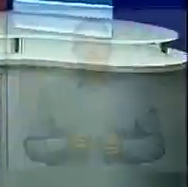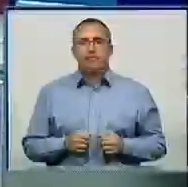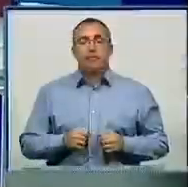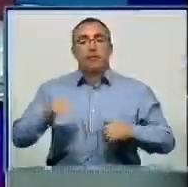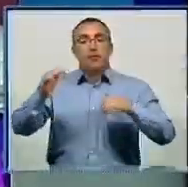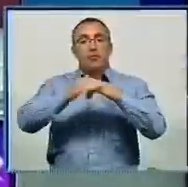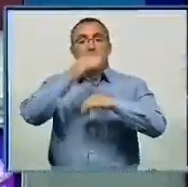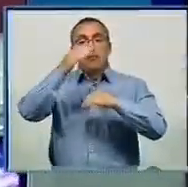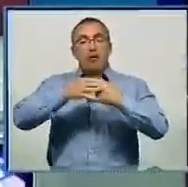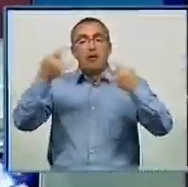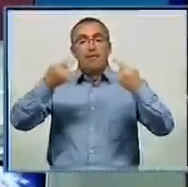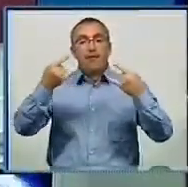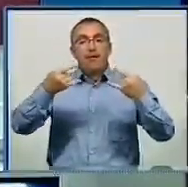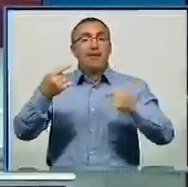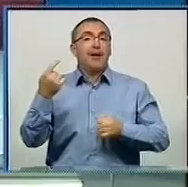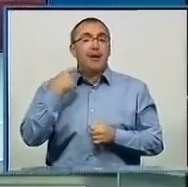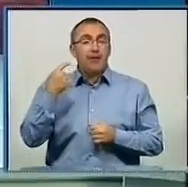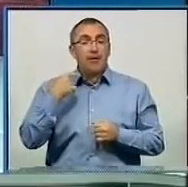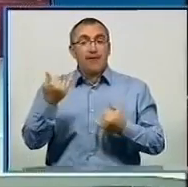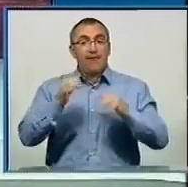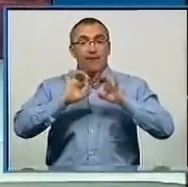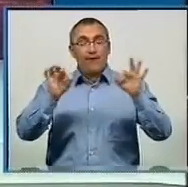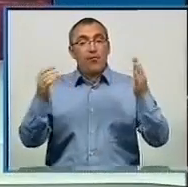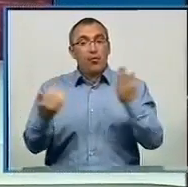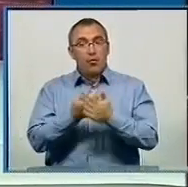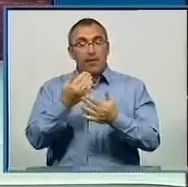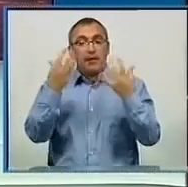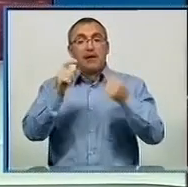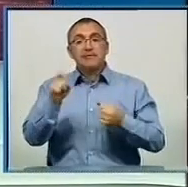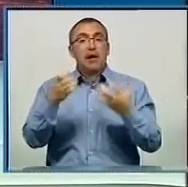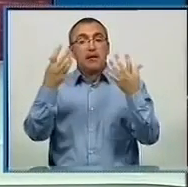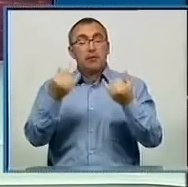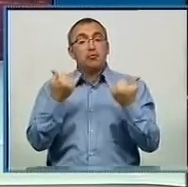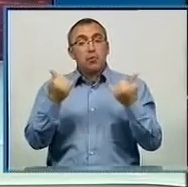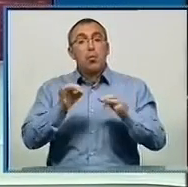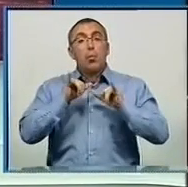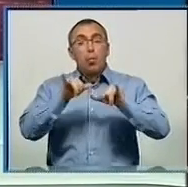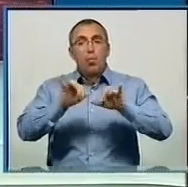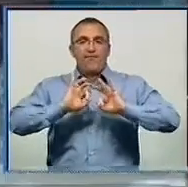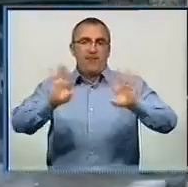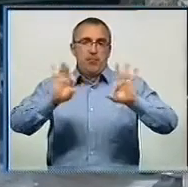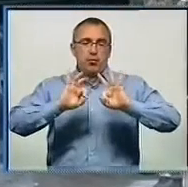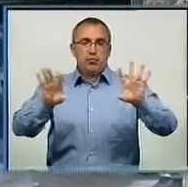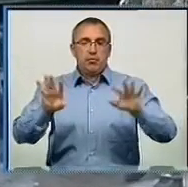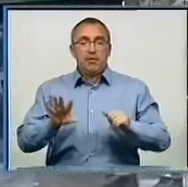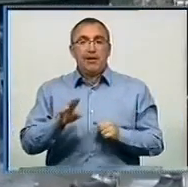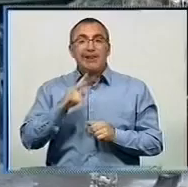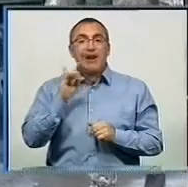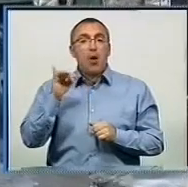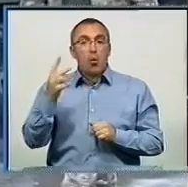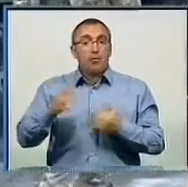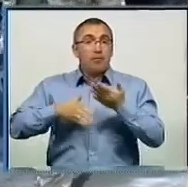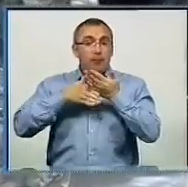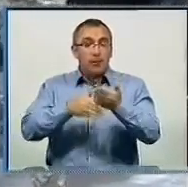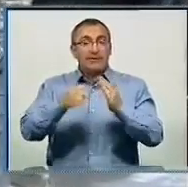Доброго вечора глядачам каналу Кіровоград. В ефірі новини «День за днем». Мене з Водорина Романська і сьогодні у випуску. Дракон допомогу.